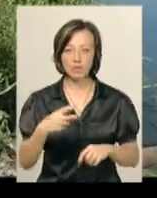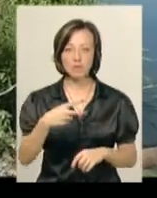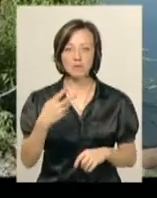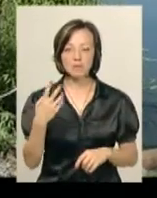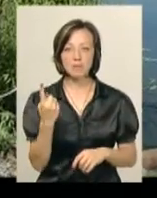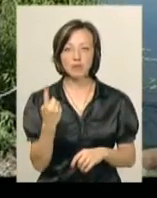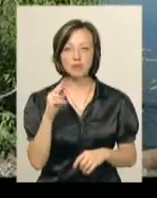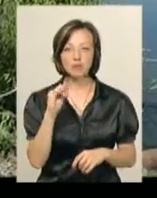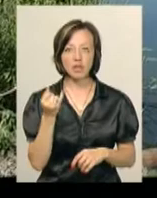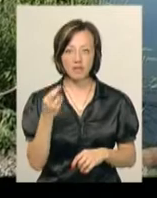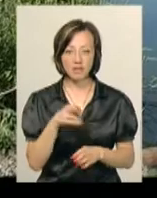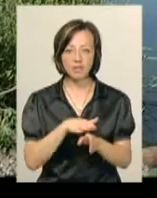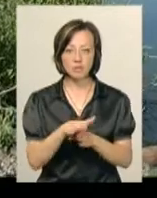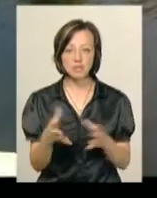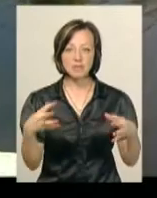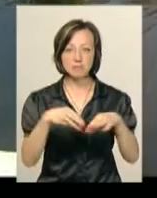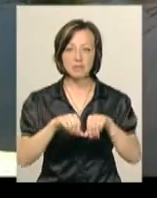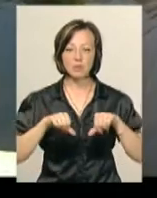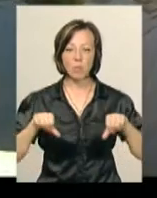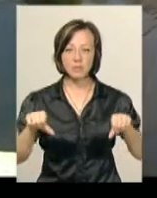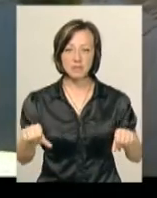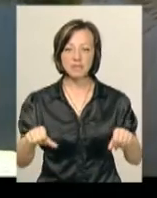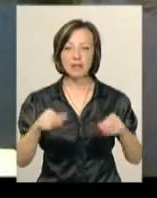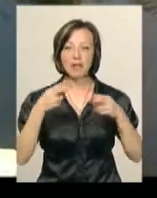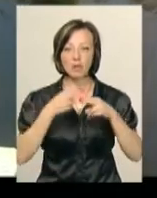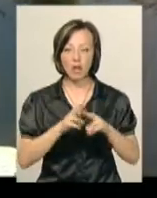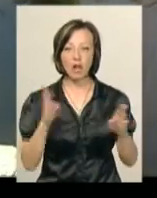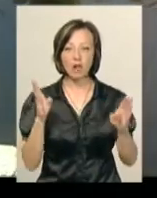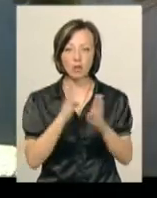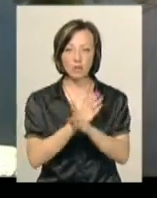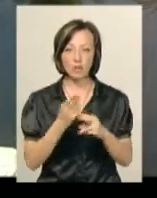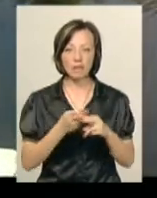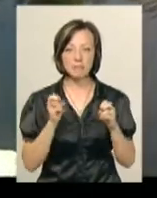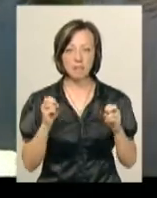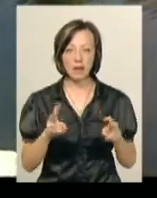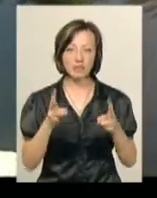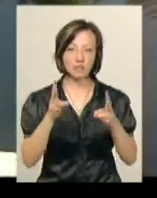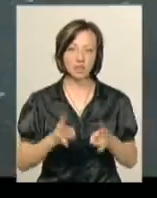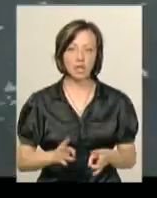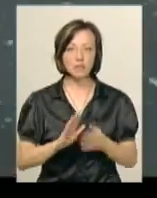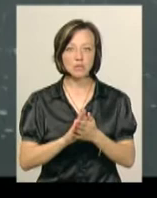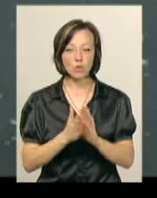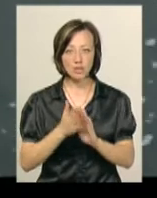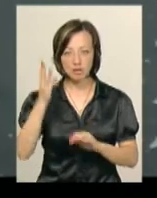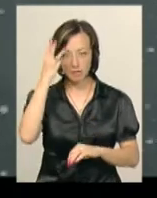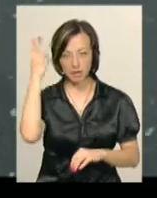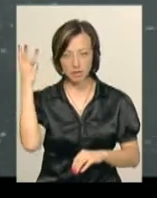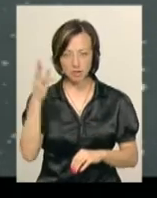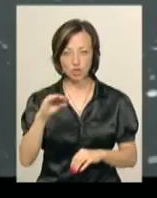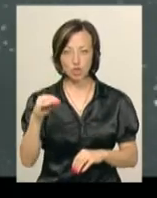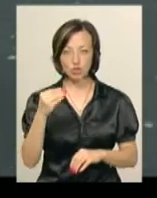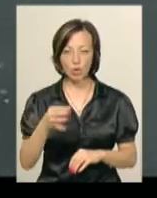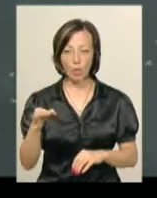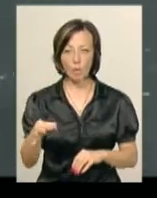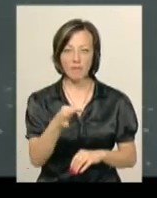червня у Понінці відбудеться спільне засідання комісії з техногенно-екологічної безпеки та надзвичайних ситуацій Хмельницької та Житомирської